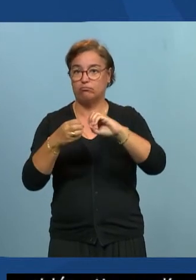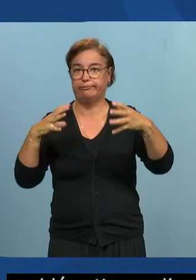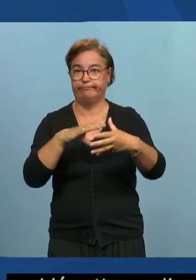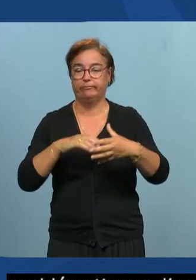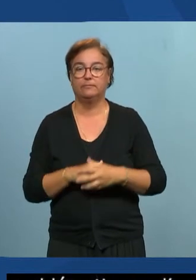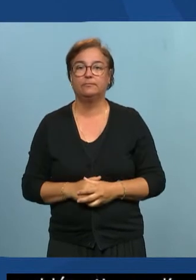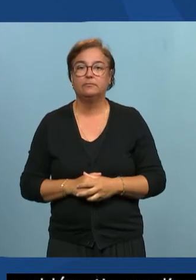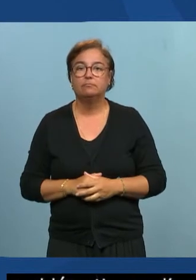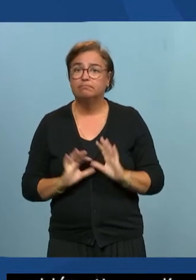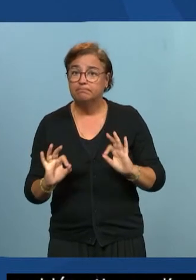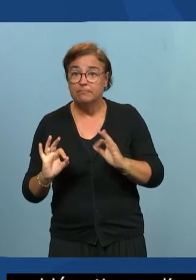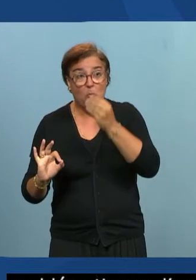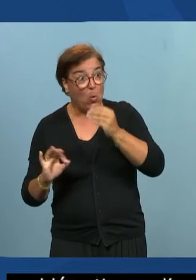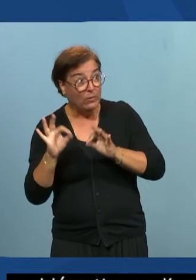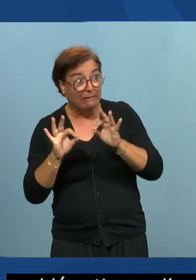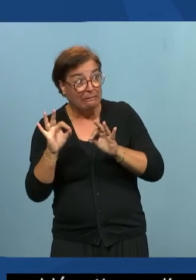maintenant c'est moins flou.